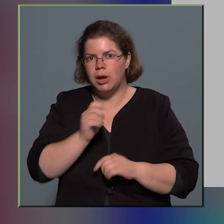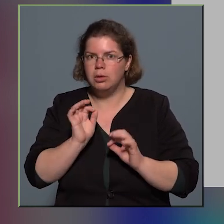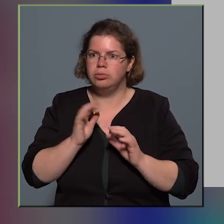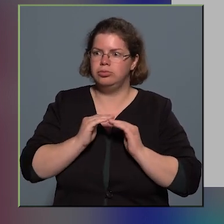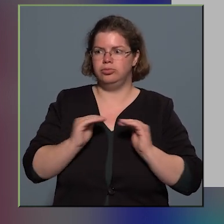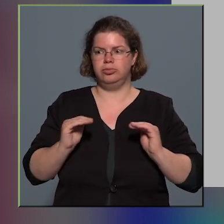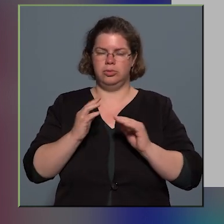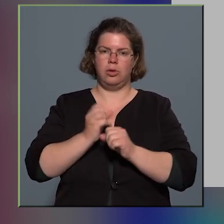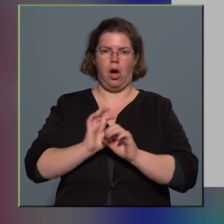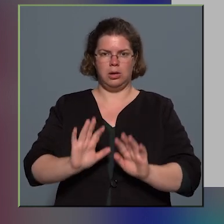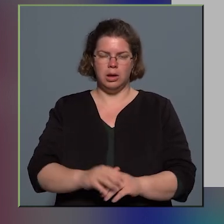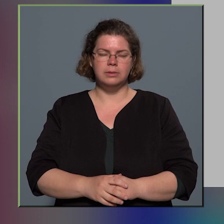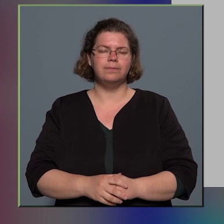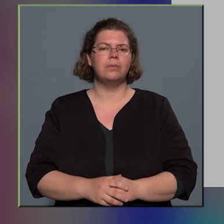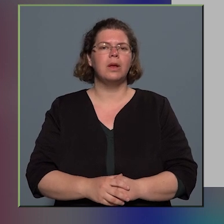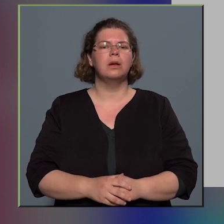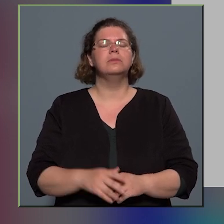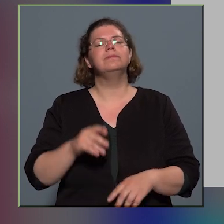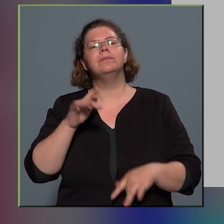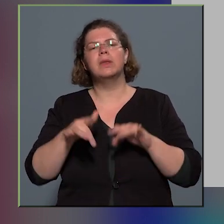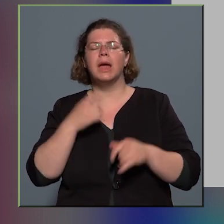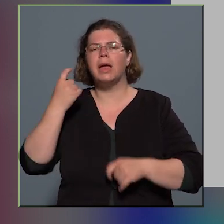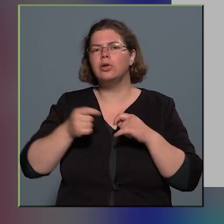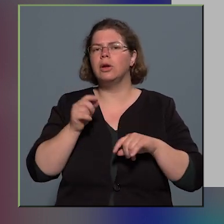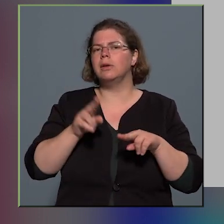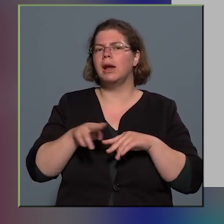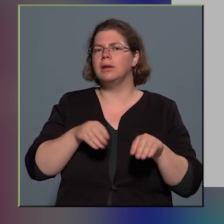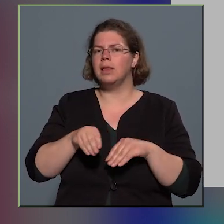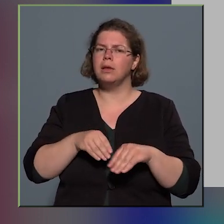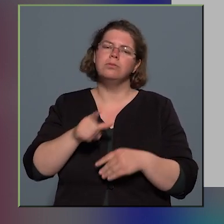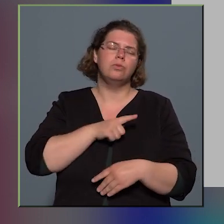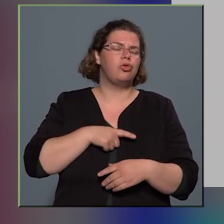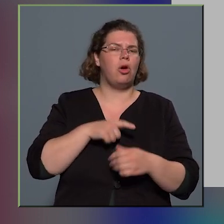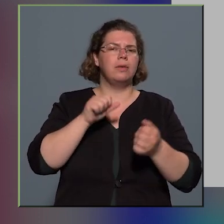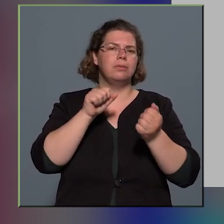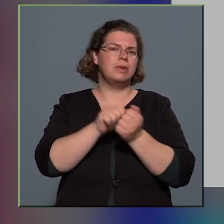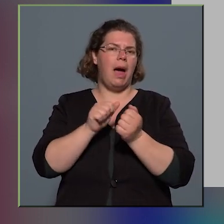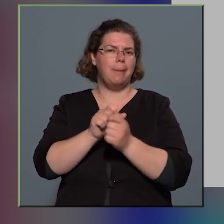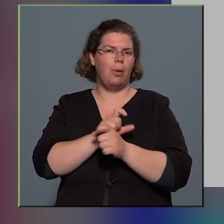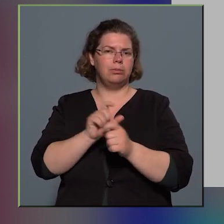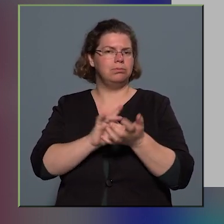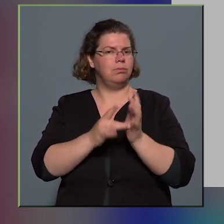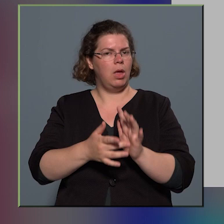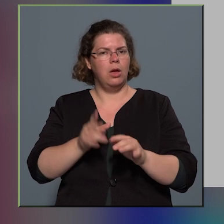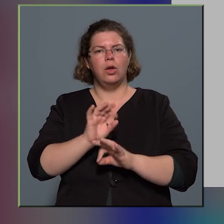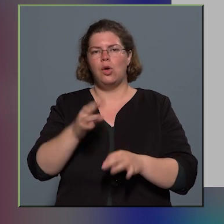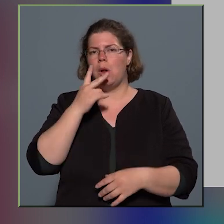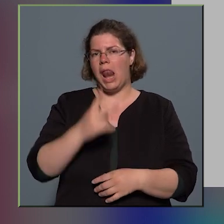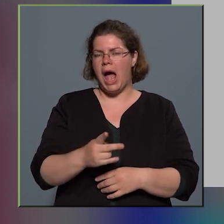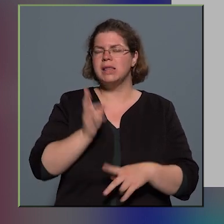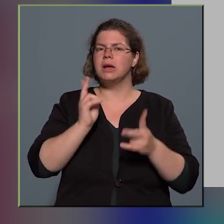Rendészeti tevékénységünkről egy pár gondolatot tényleg csak a számok tükrében, azért jól látszik, hogy